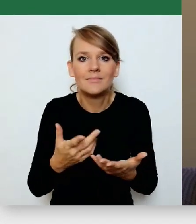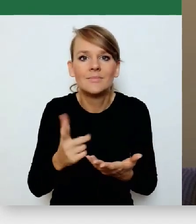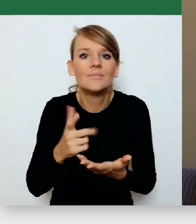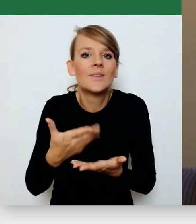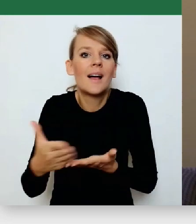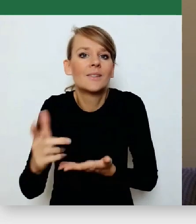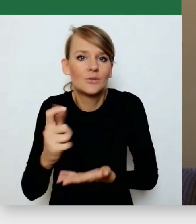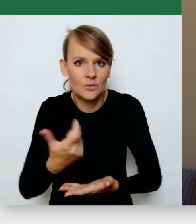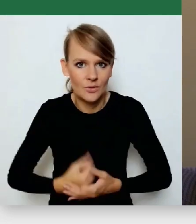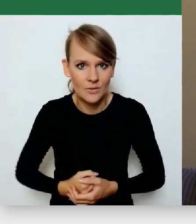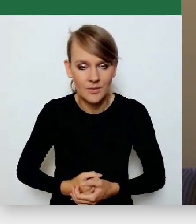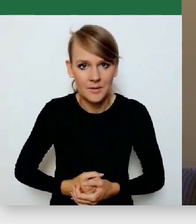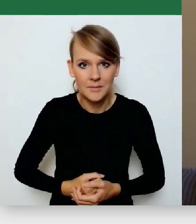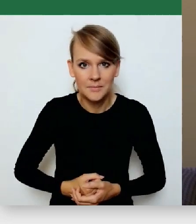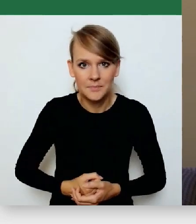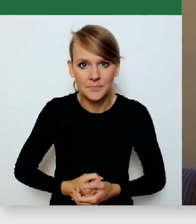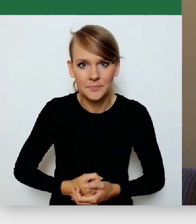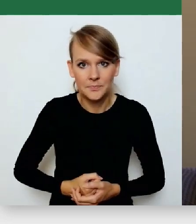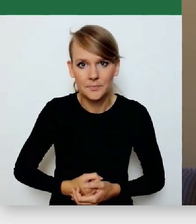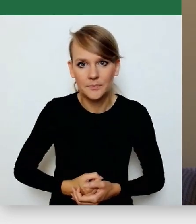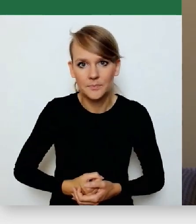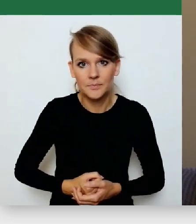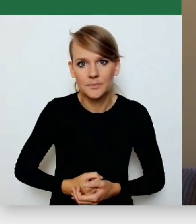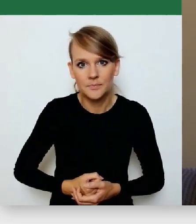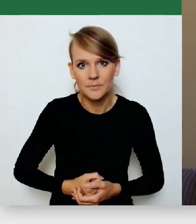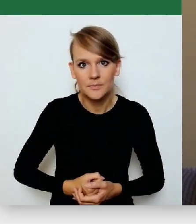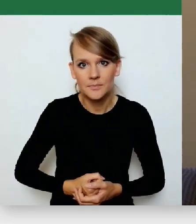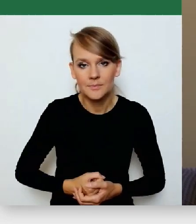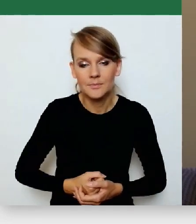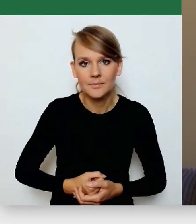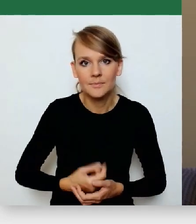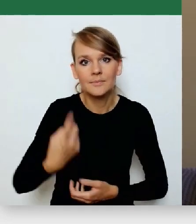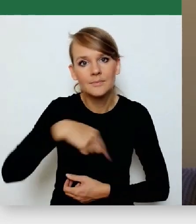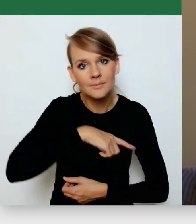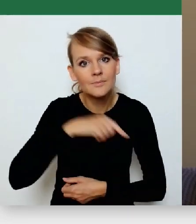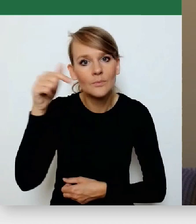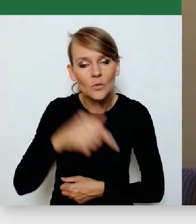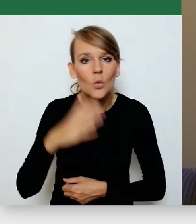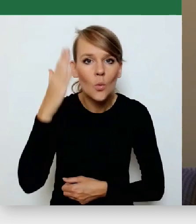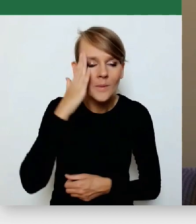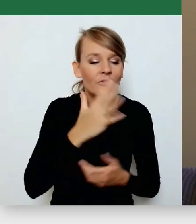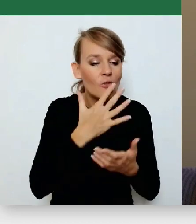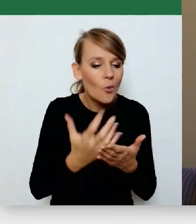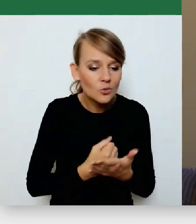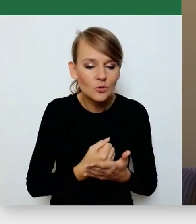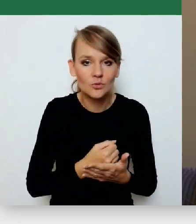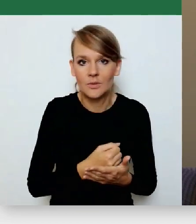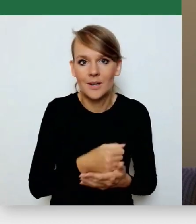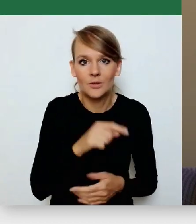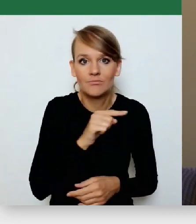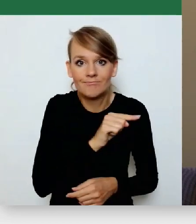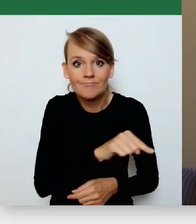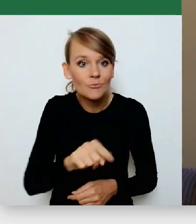jednej strony oczywiście umieć wyzwolić swoje zasoby i to jest